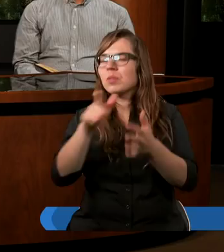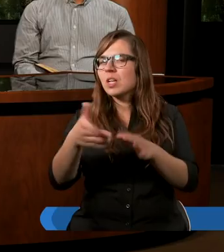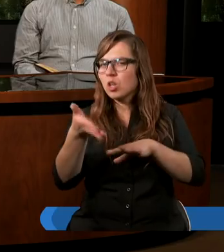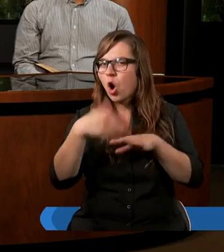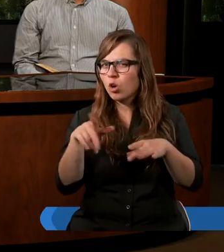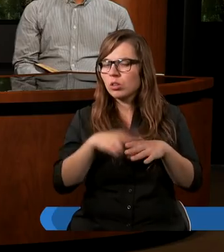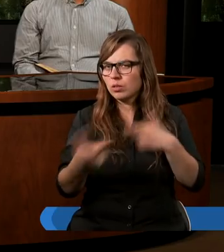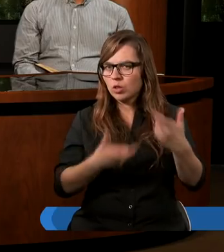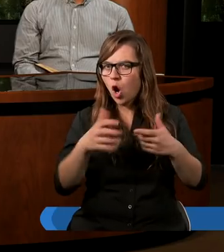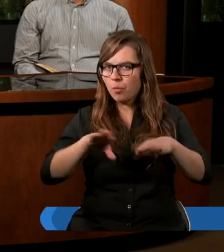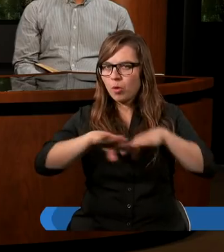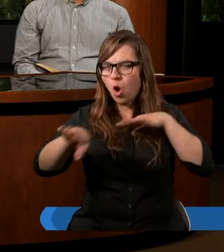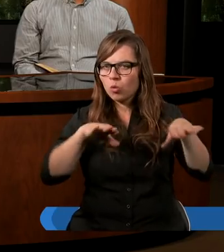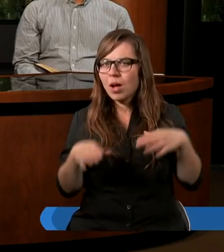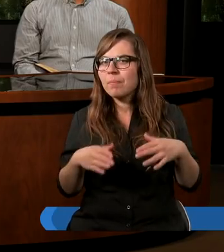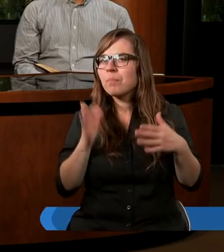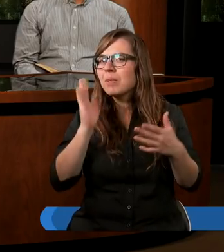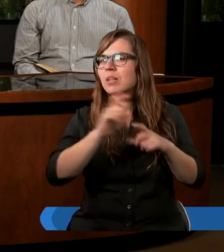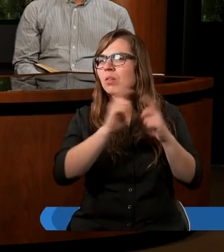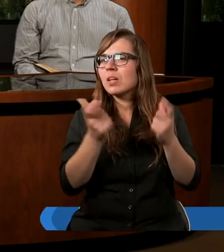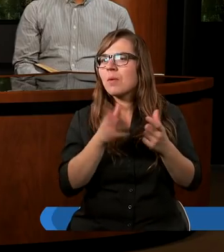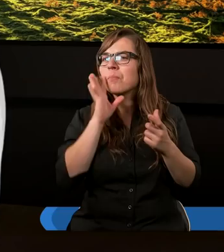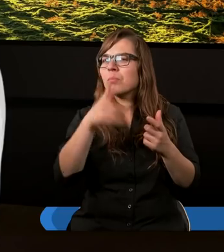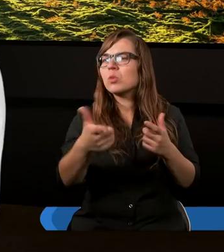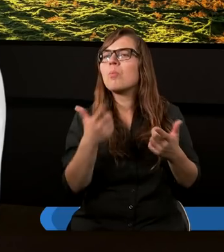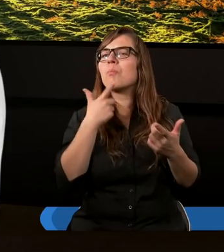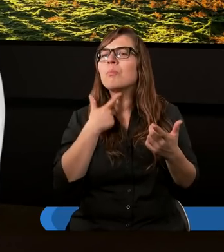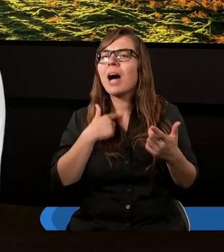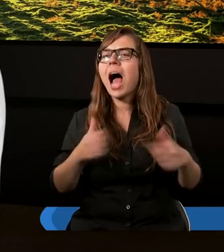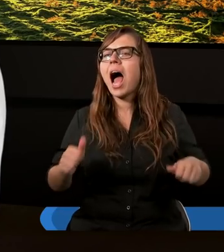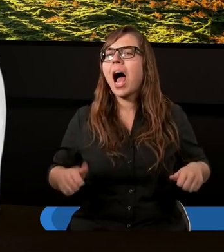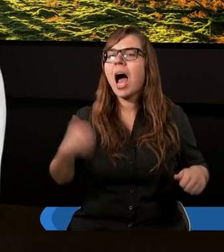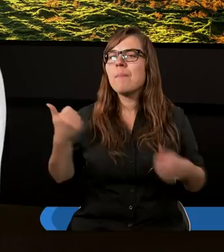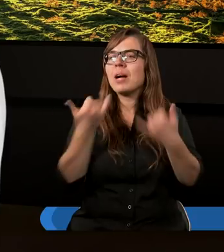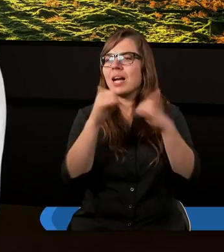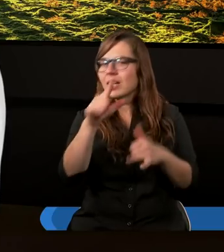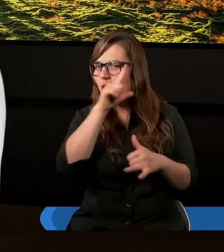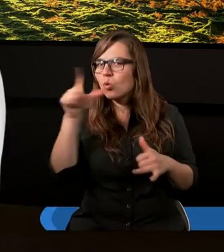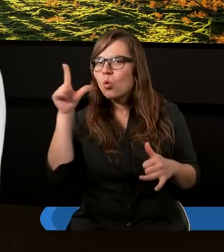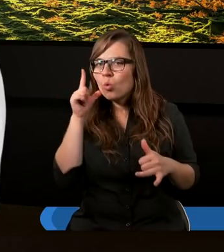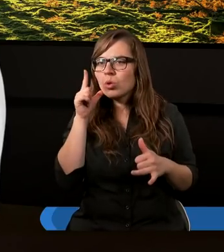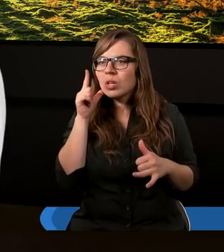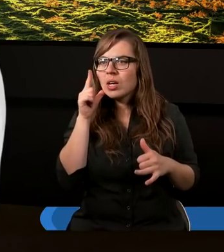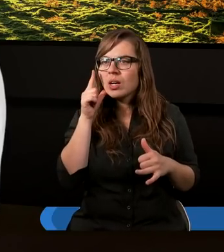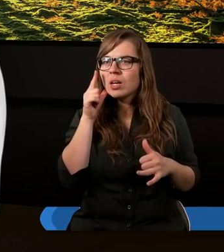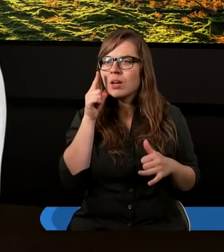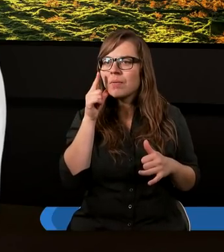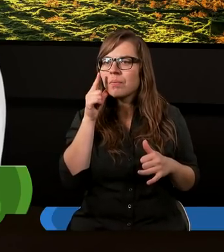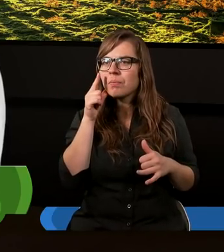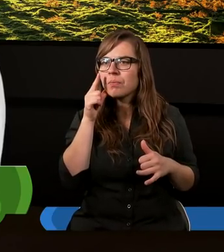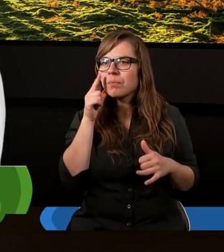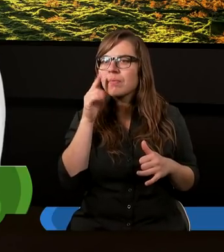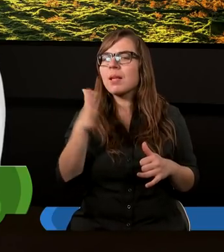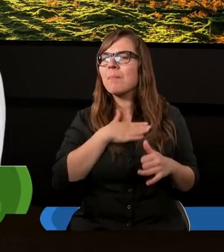rozdział robić w Kościele. Będą to osoby, które będą pragnęły, aby inni ludzie mieli dla nich